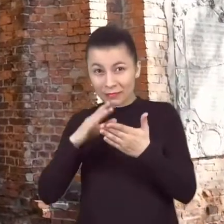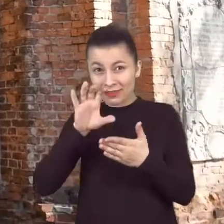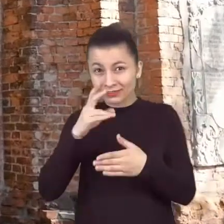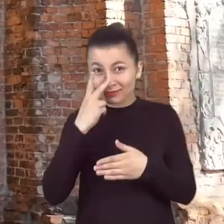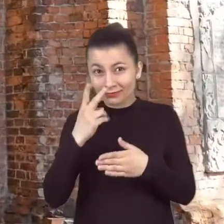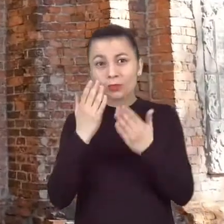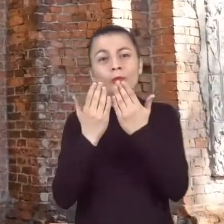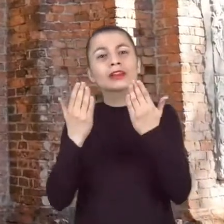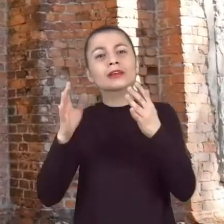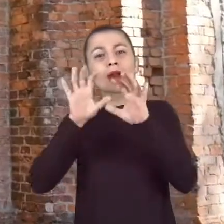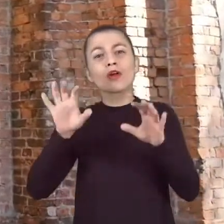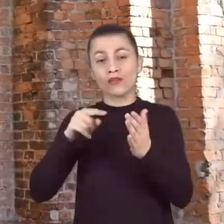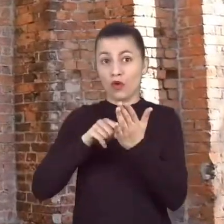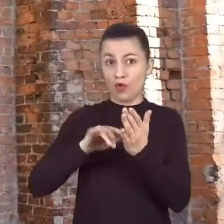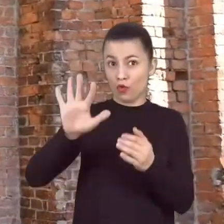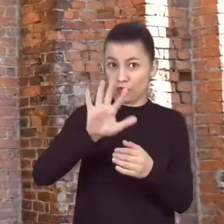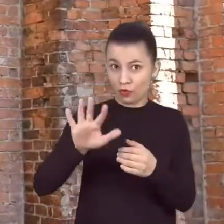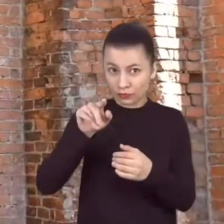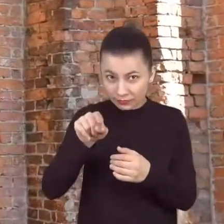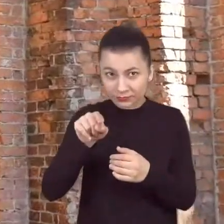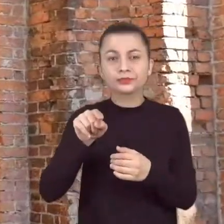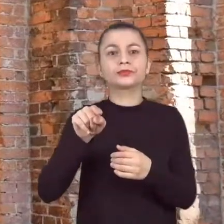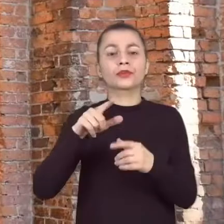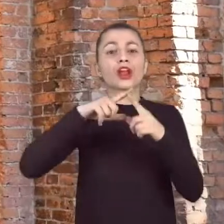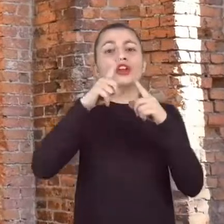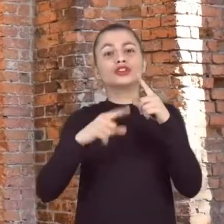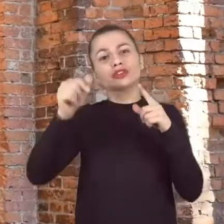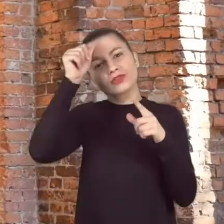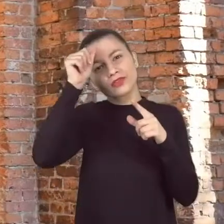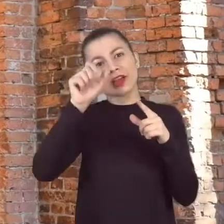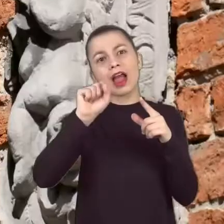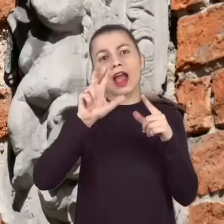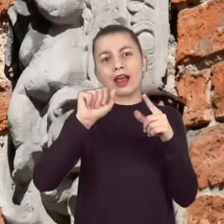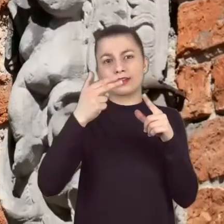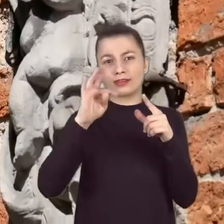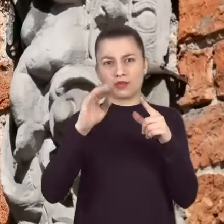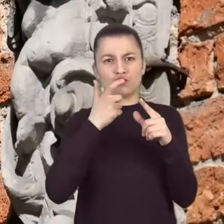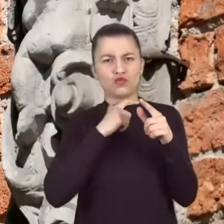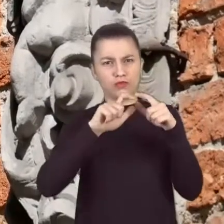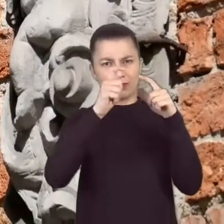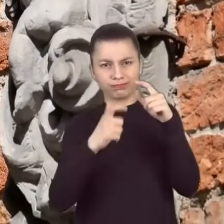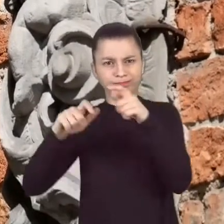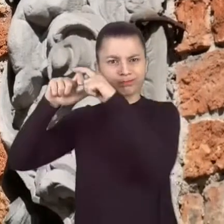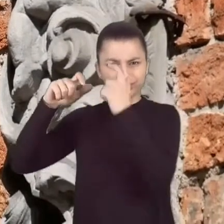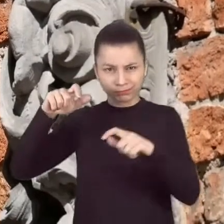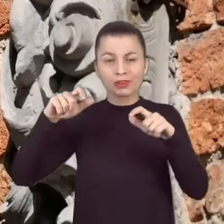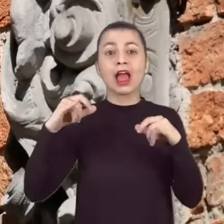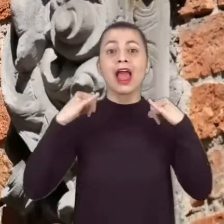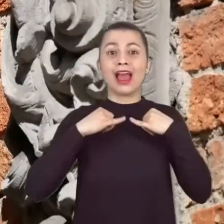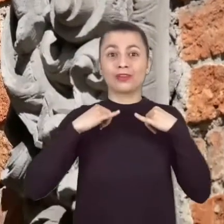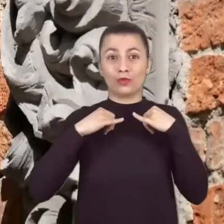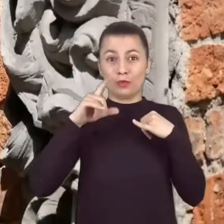umocowane są fragmenty obramienia barokowej płyty. Wśród mięsistych liści akantu siedzą dwa